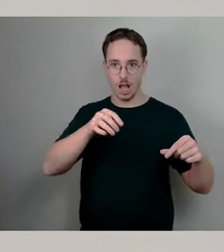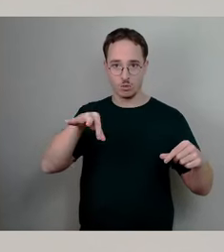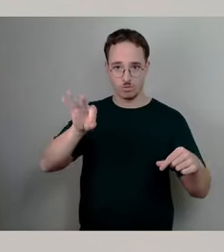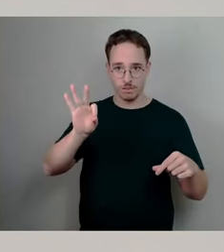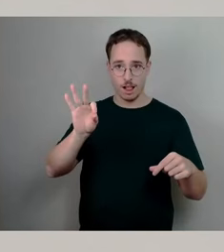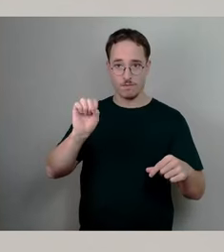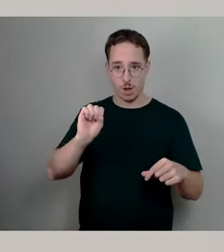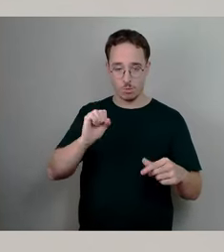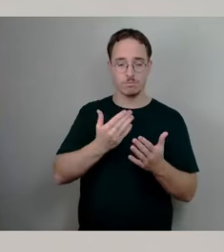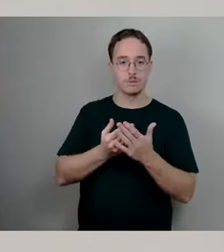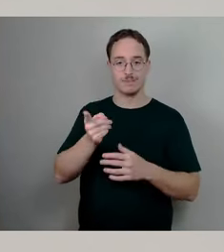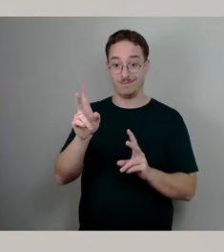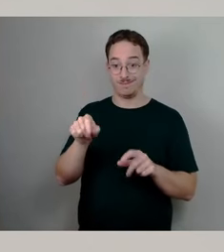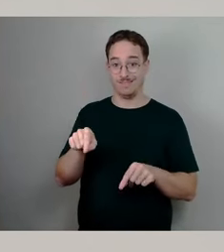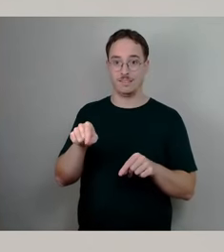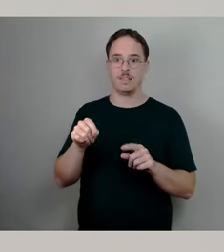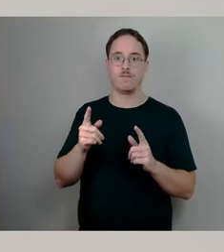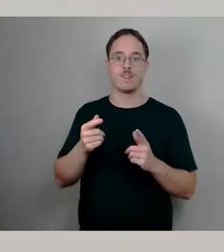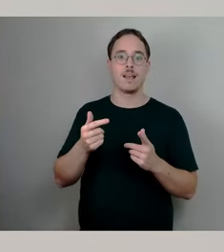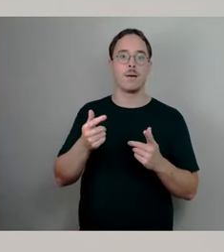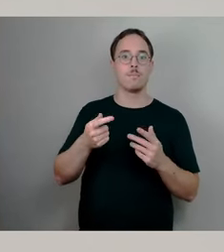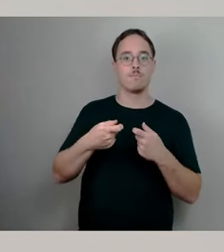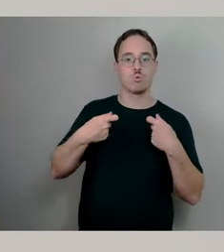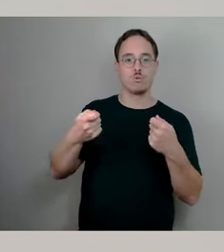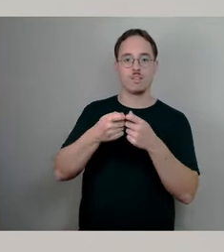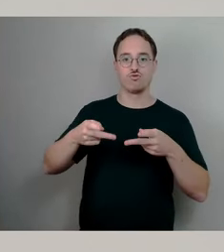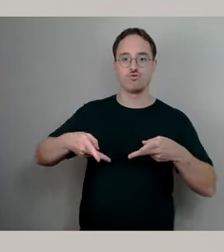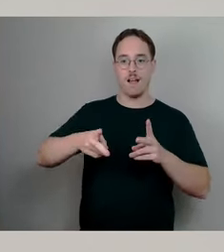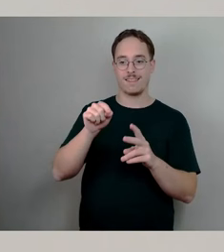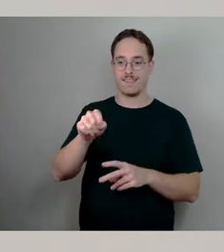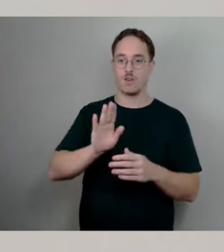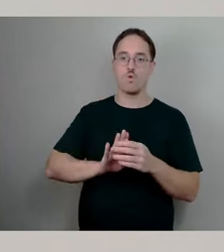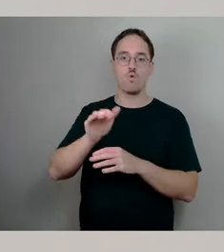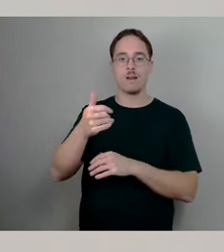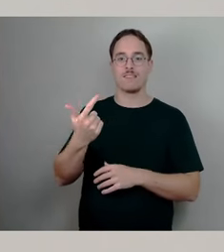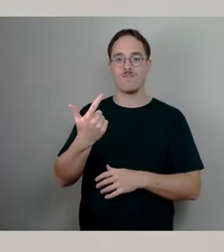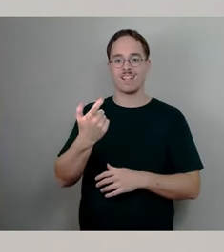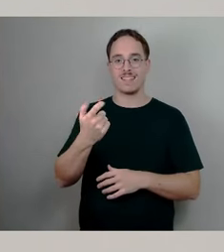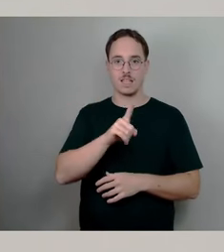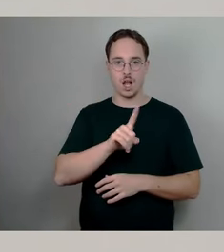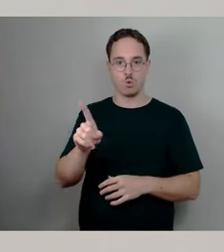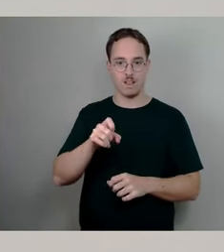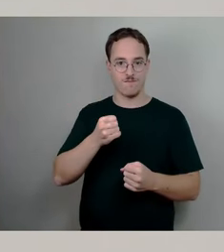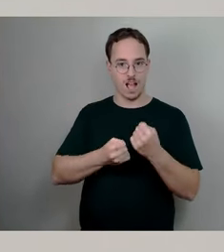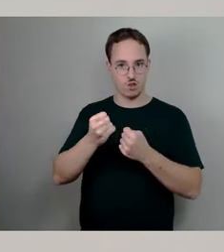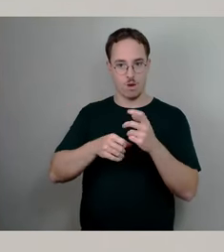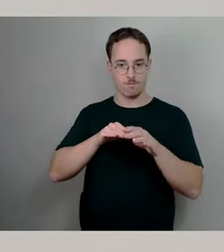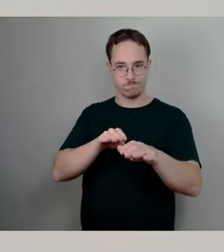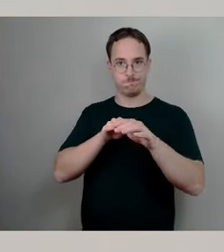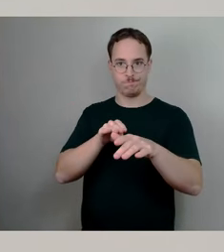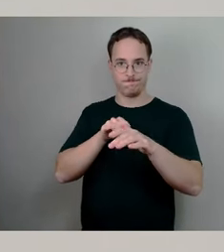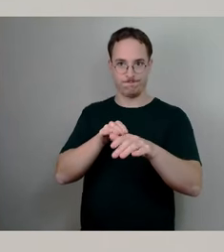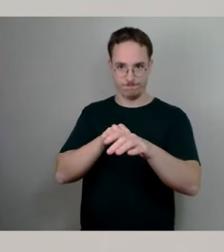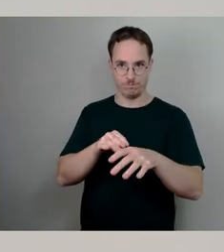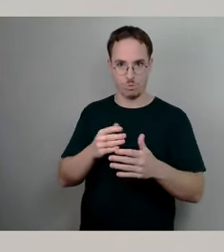das ja eine Bundesstraße mit weit über 20.000 Fahrzeugen, ist aus Sicherheitsgründen ein Fahrradstreifen erforderlich. Hier geht es um